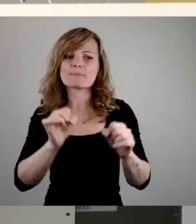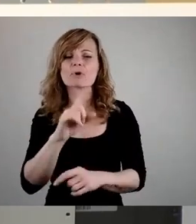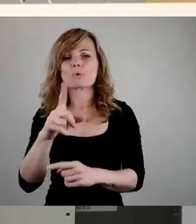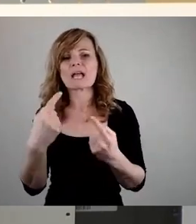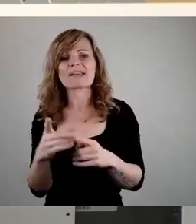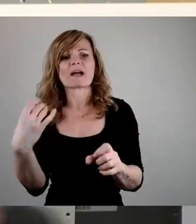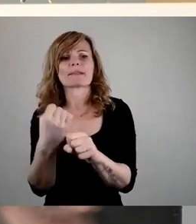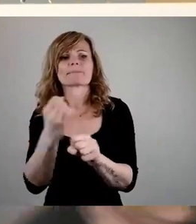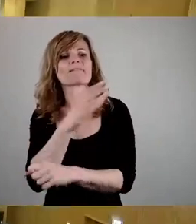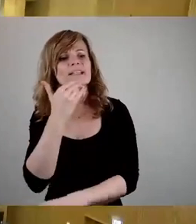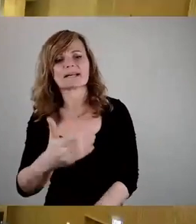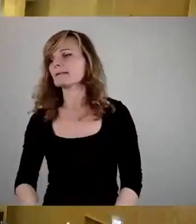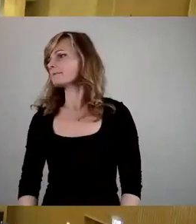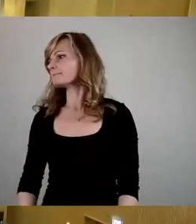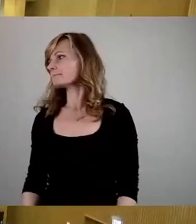mit. Vielen Dank.